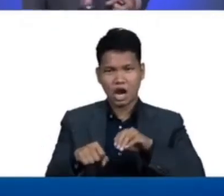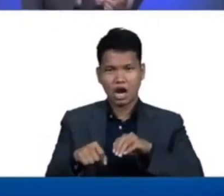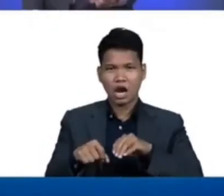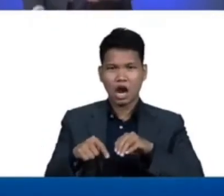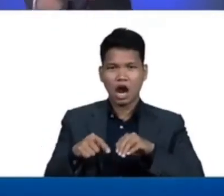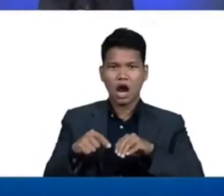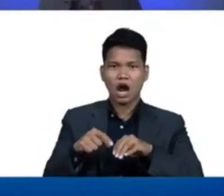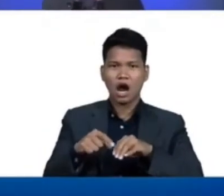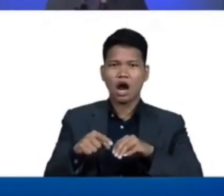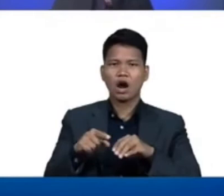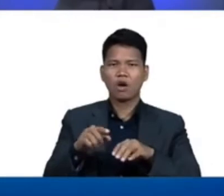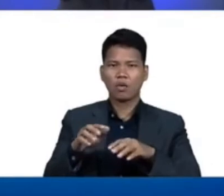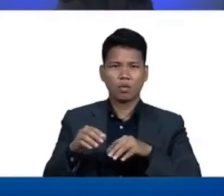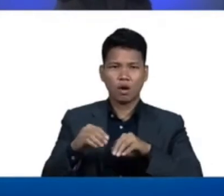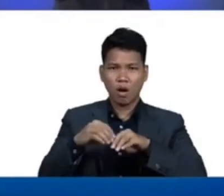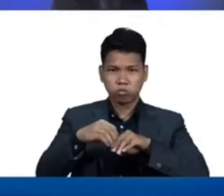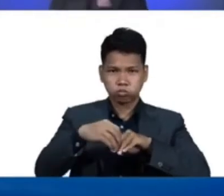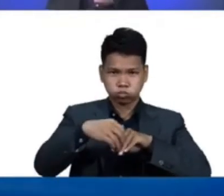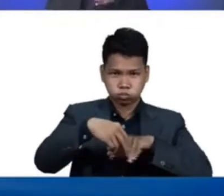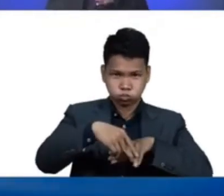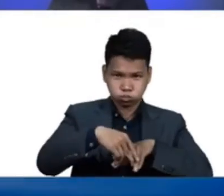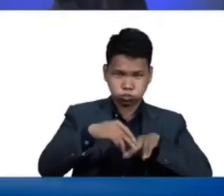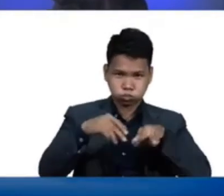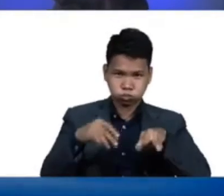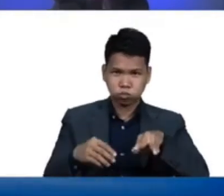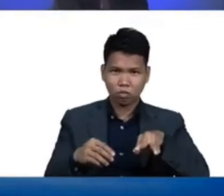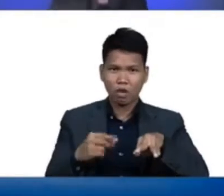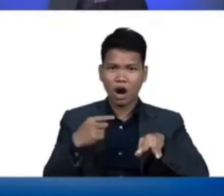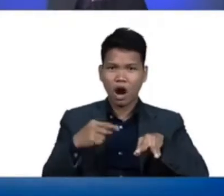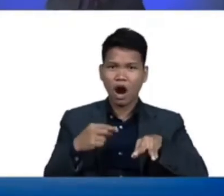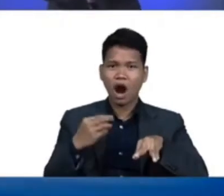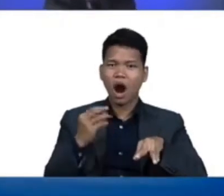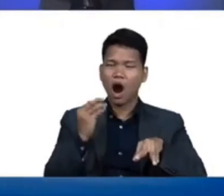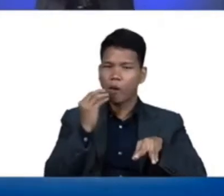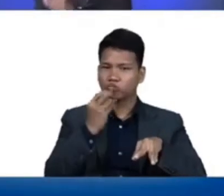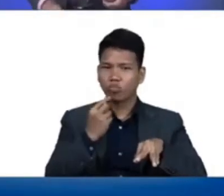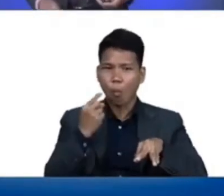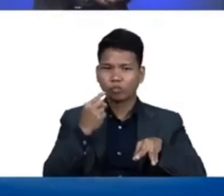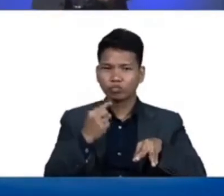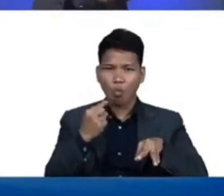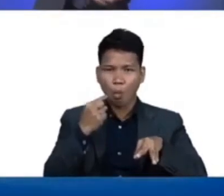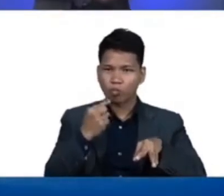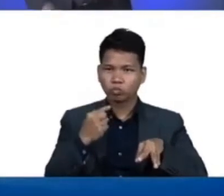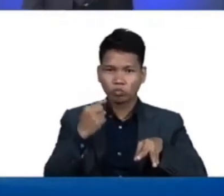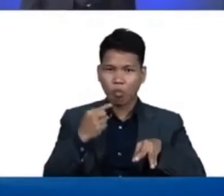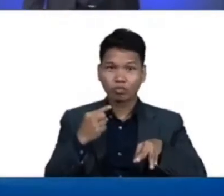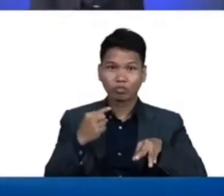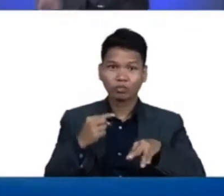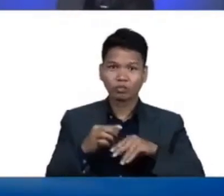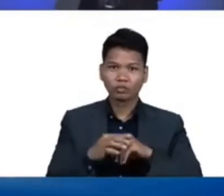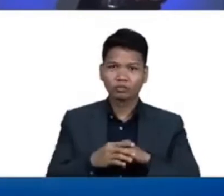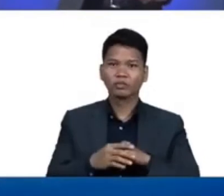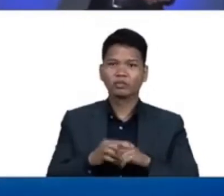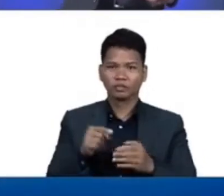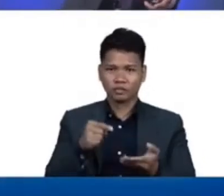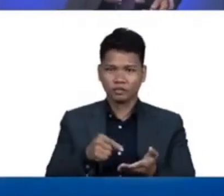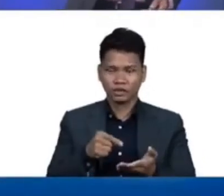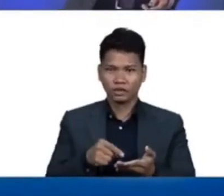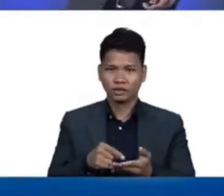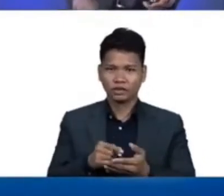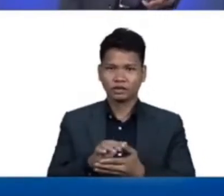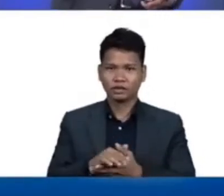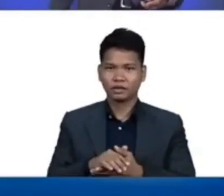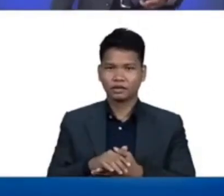palatandaan divide the hoop having clove and hobs and chewing the cod ito po yung ating 3